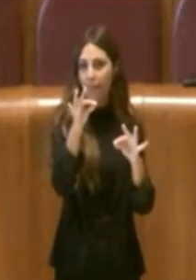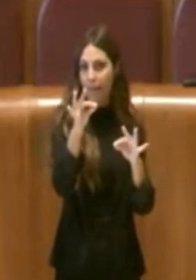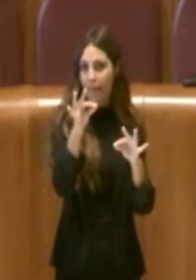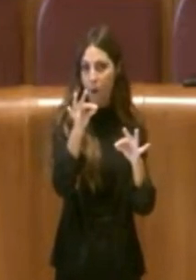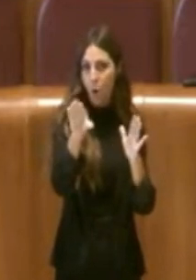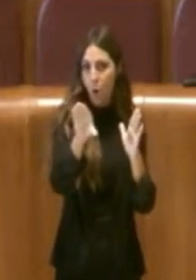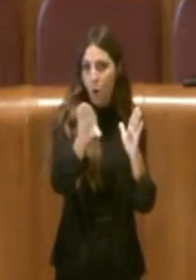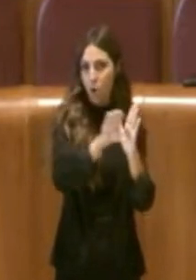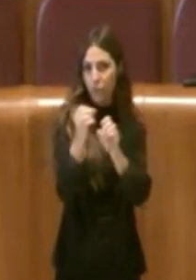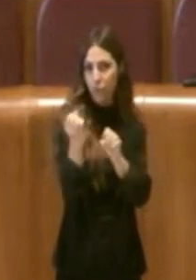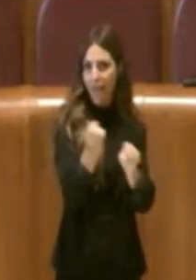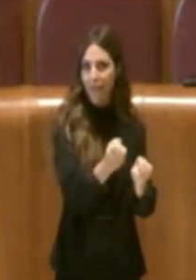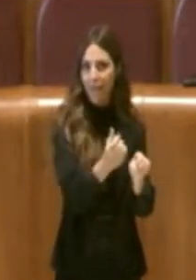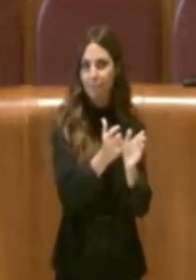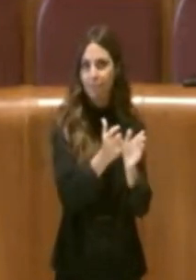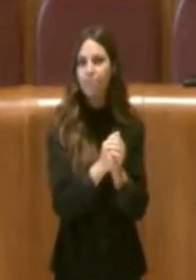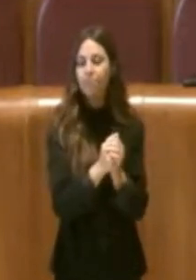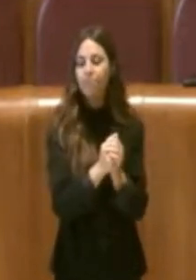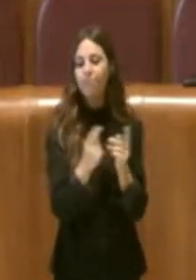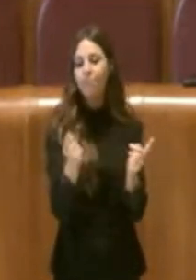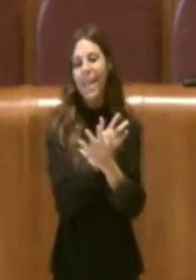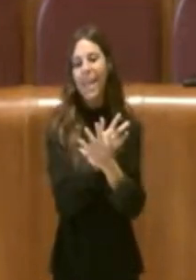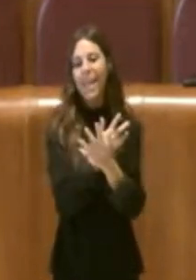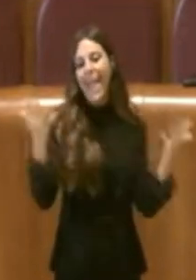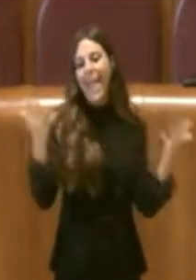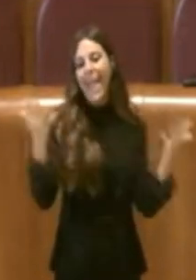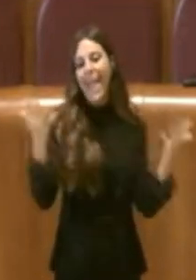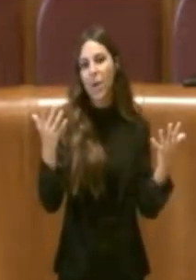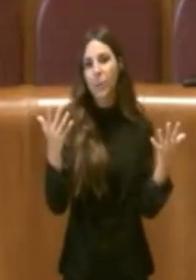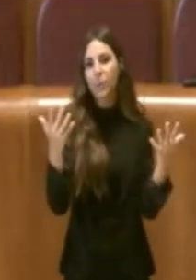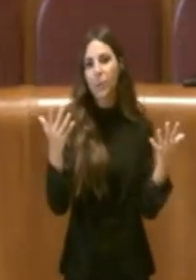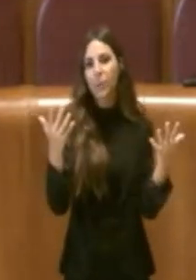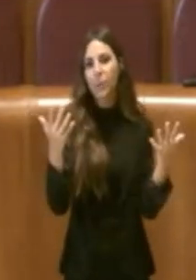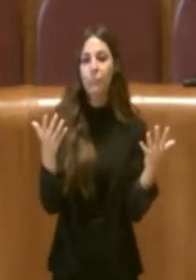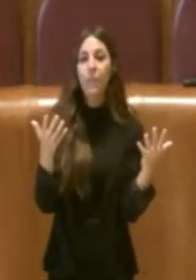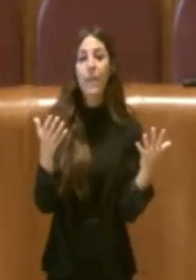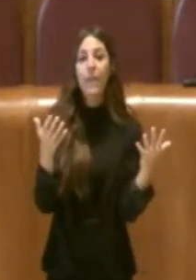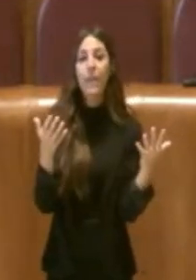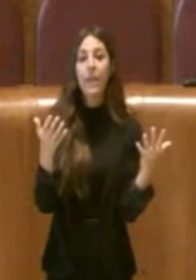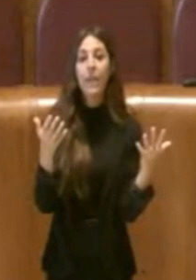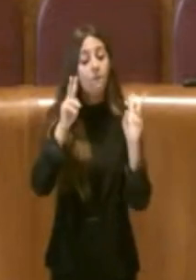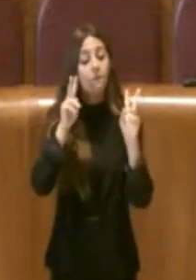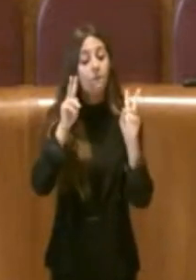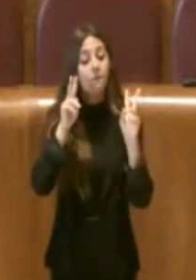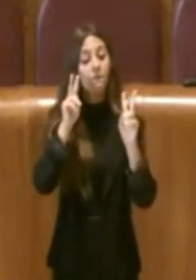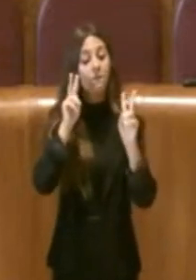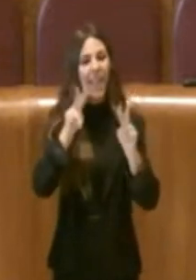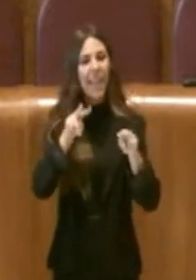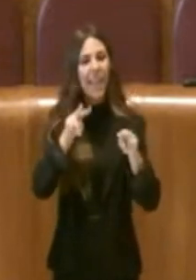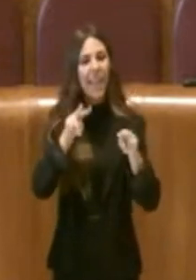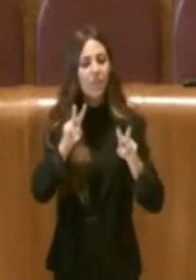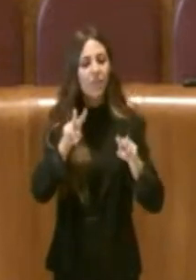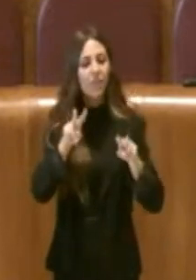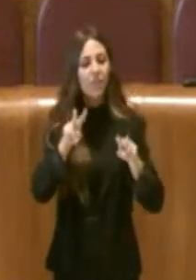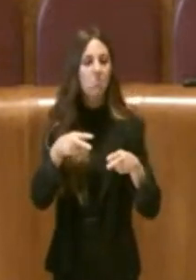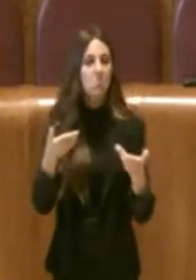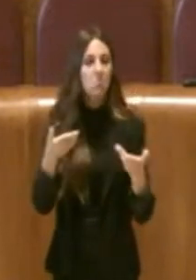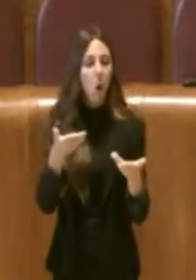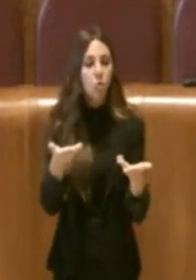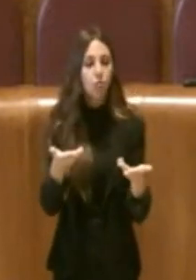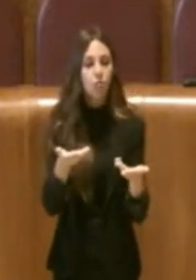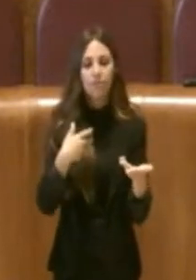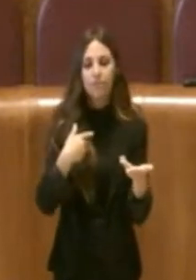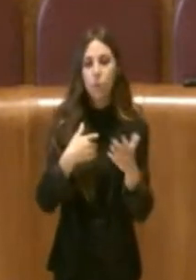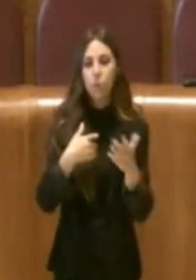carta costituzionale. È evidente che se noi andiamo a verificare quelle che sono oggi ad esempio l